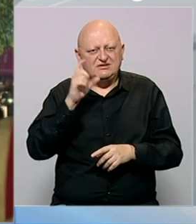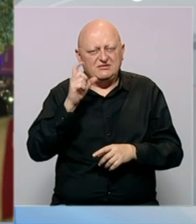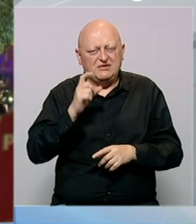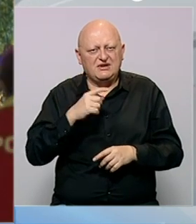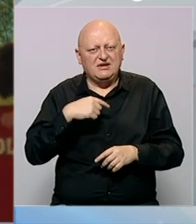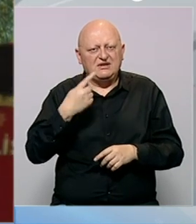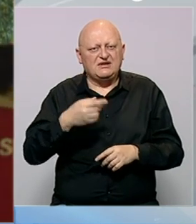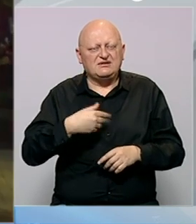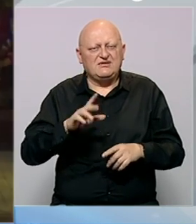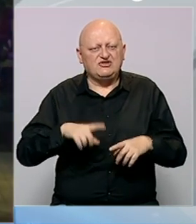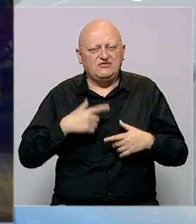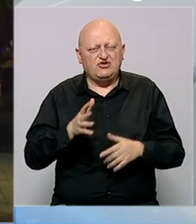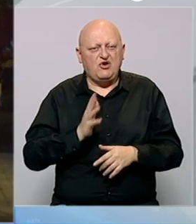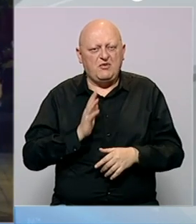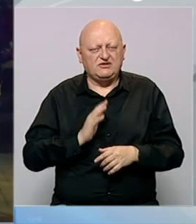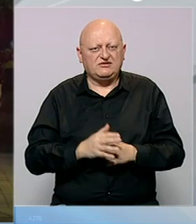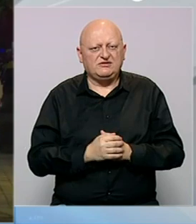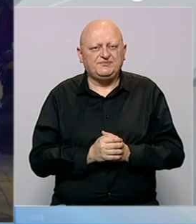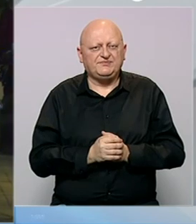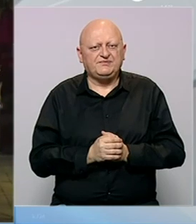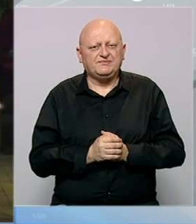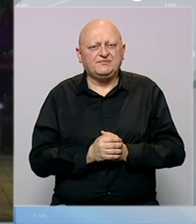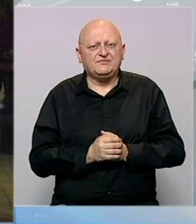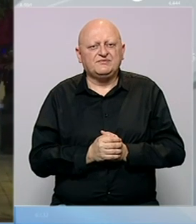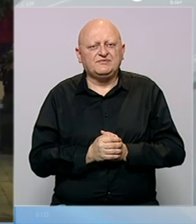te zemlje. Nalazi se vano životne opasnosti.